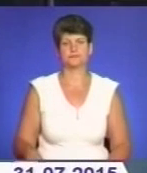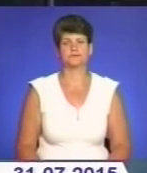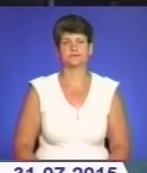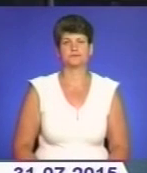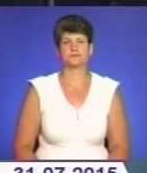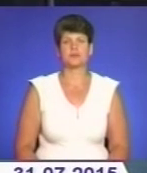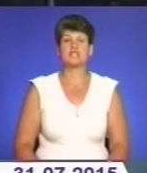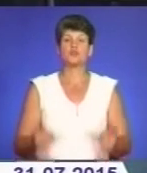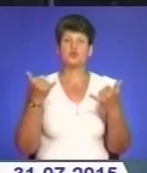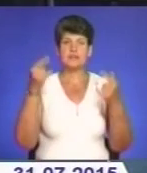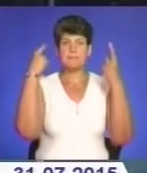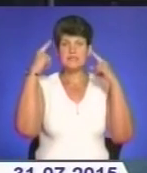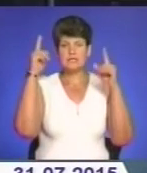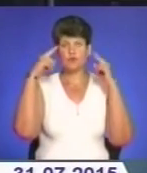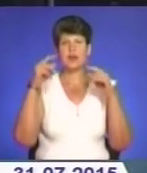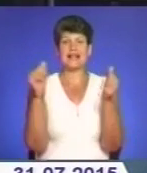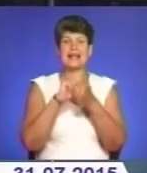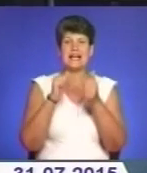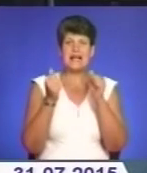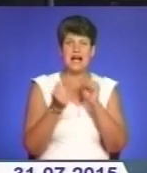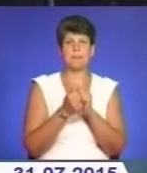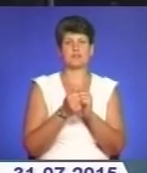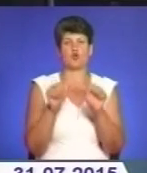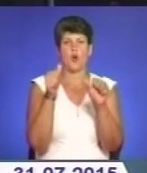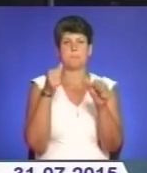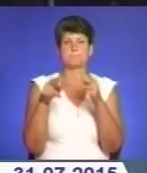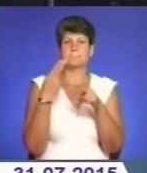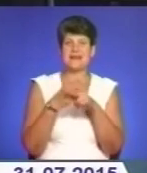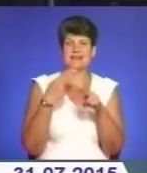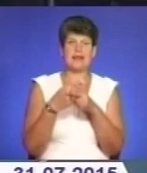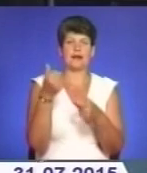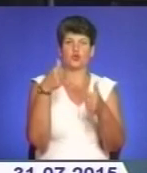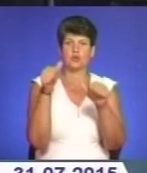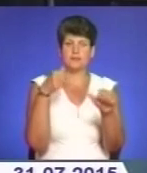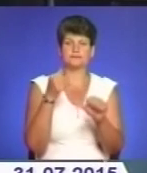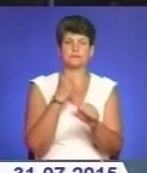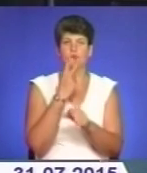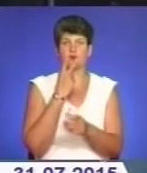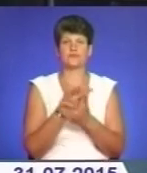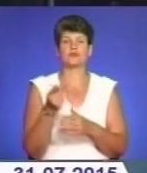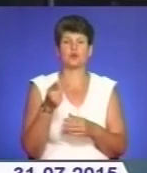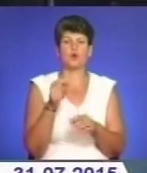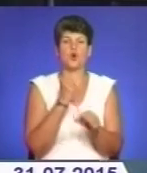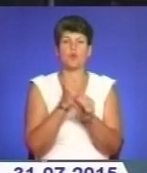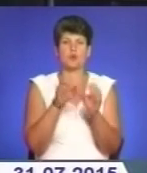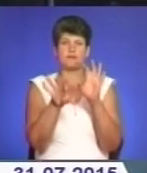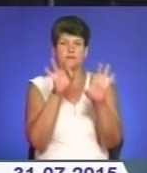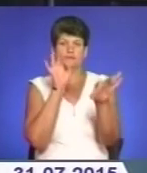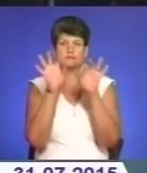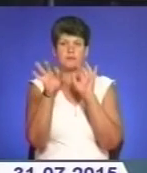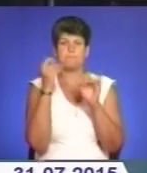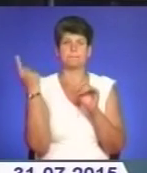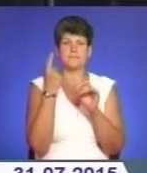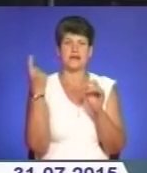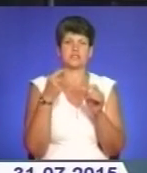Сучасні мистецькі твори з каменю, металу і гіпсу експонуються у Тернополі. Роботи відібрали у рамках першого конкурсу скульптур